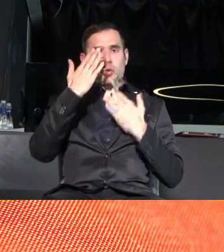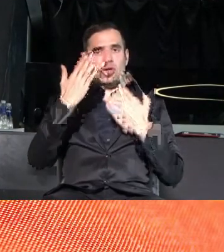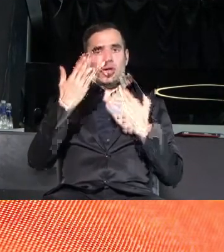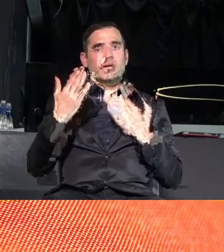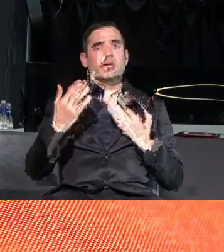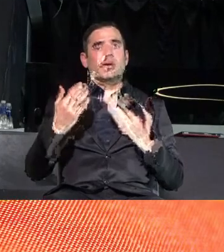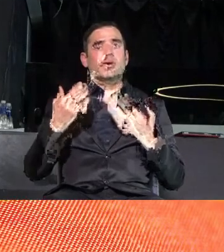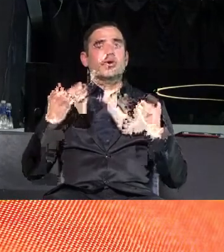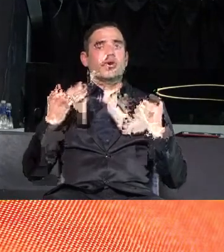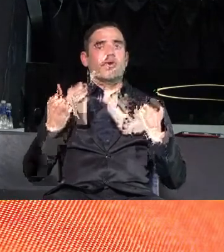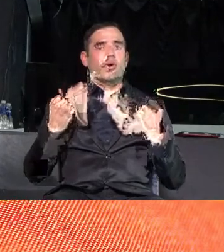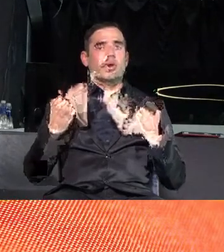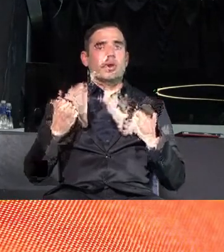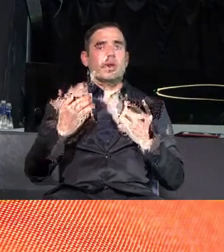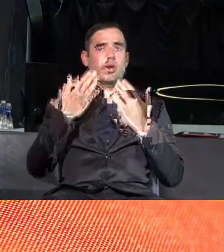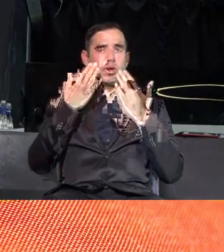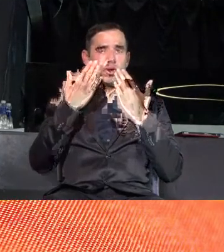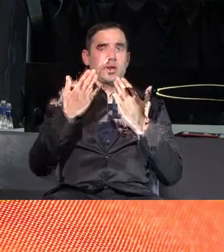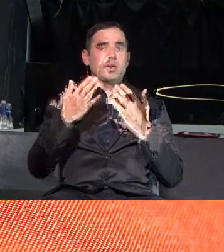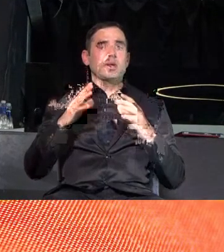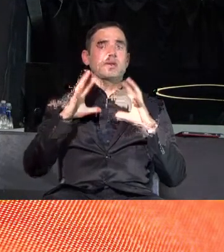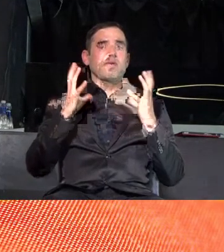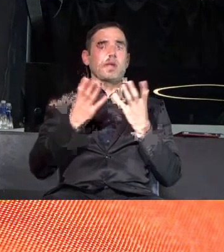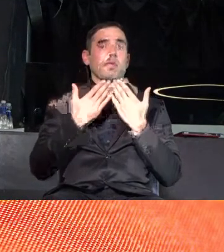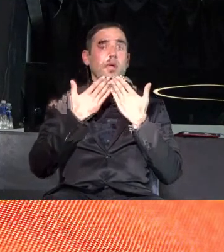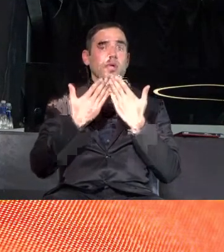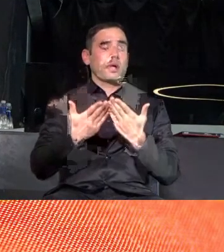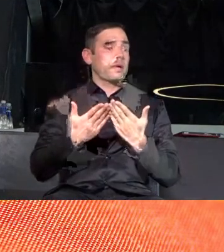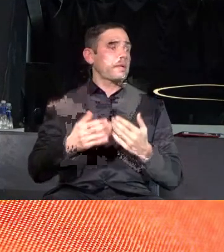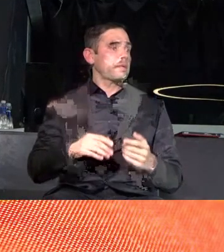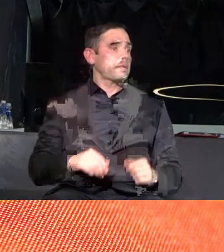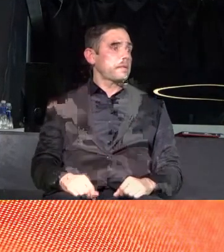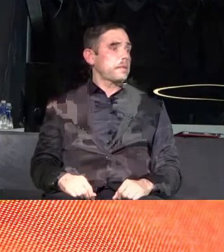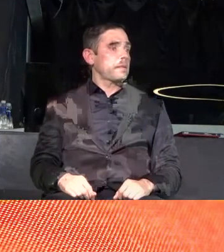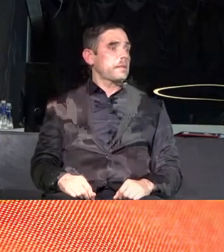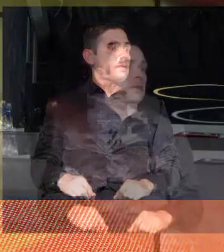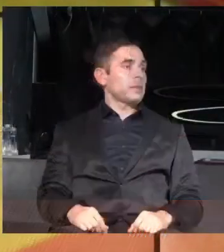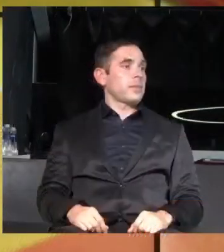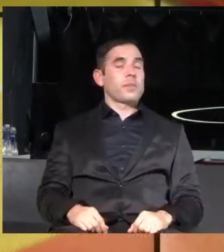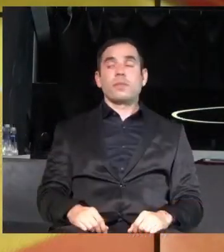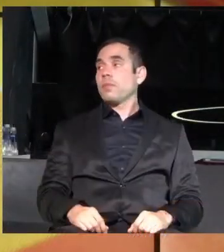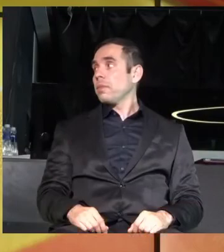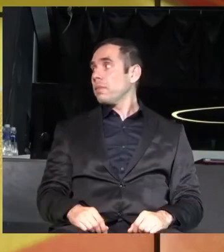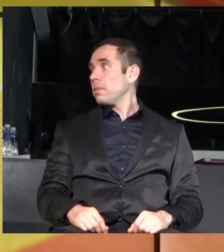и по-справедлив свят. Благодаря ви. АПЛОДИСМЕНТЫ